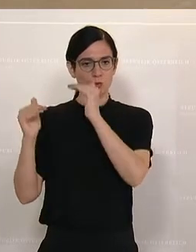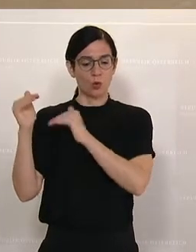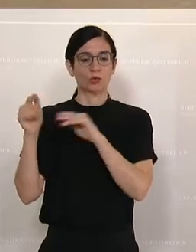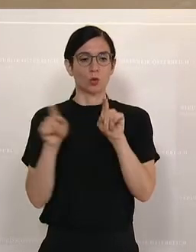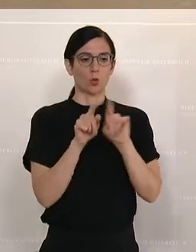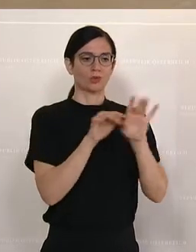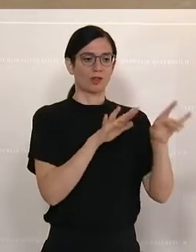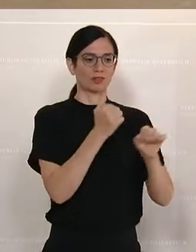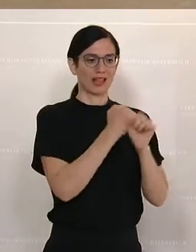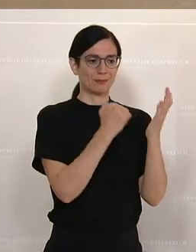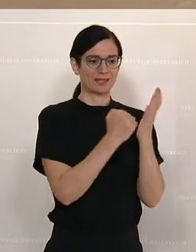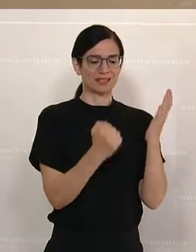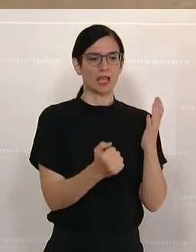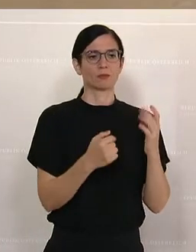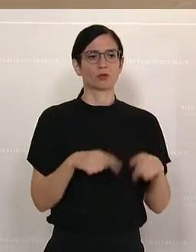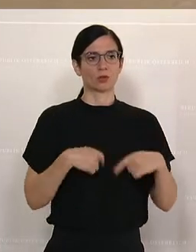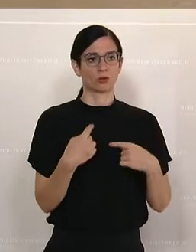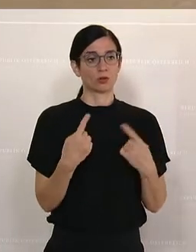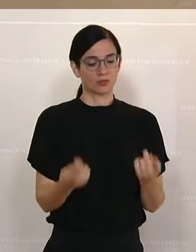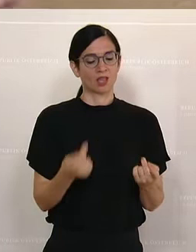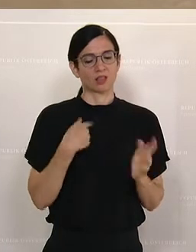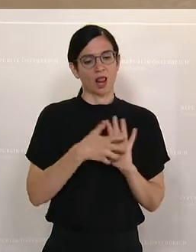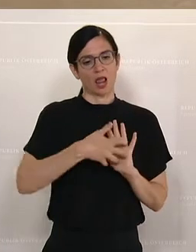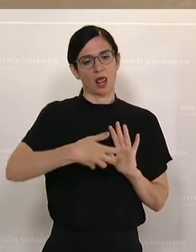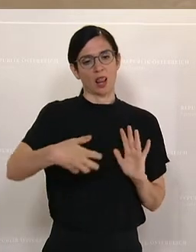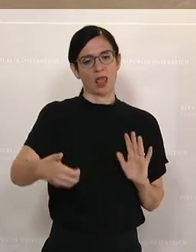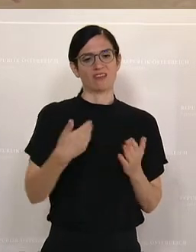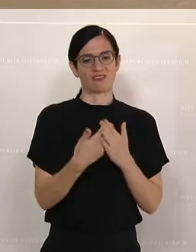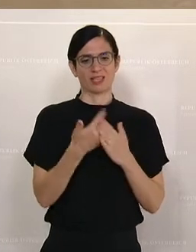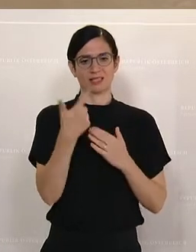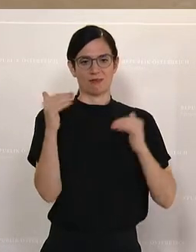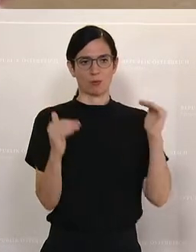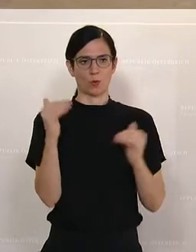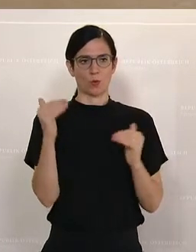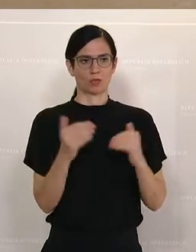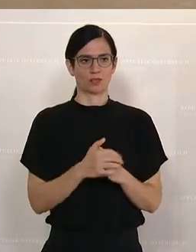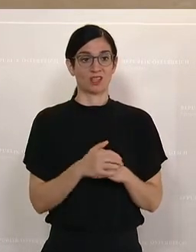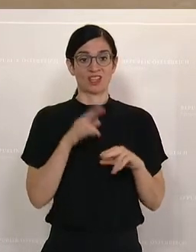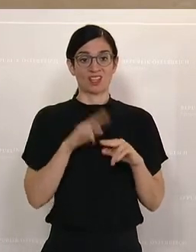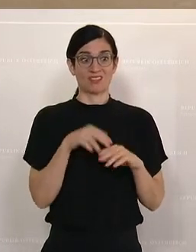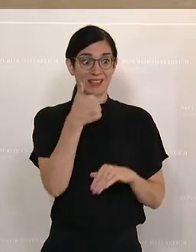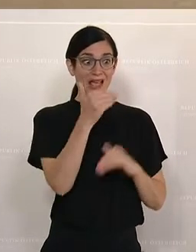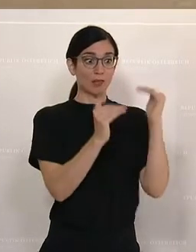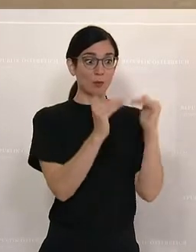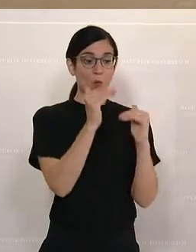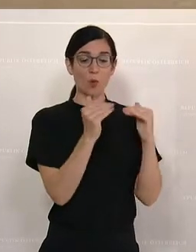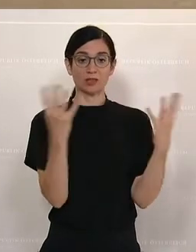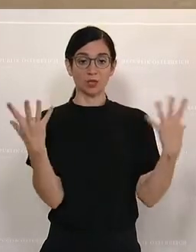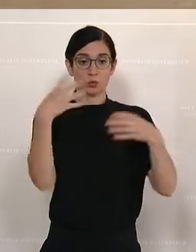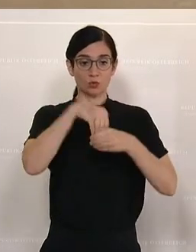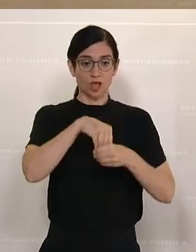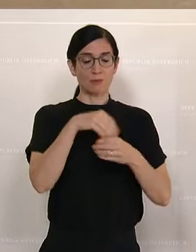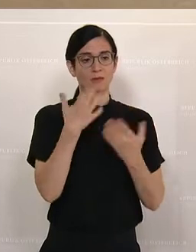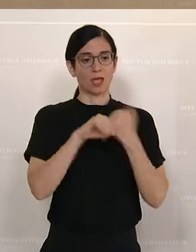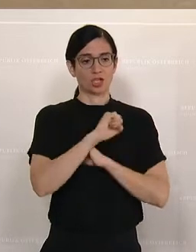zum AMS gehen. Und natürlich dauert ein Verfahren länger, wenn es auf zwei Behörden aufgeteilt ist, als wenn es bei einer zusammengeführt ist. Das ist ganz